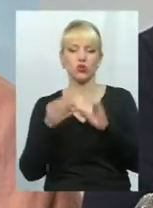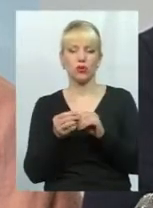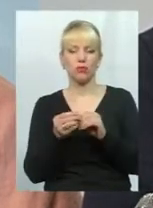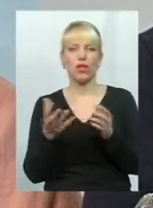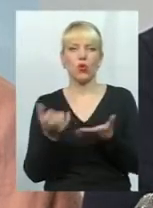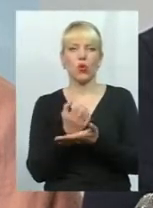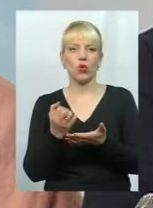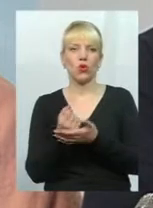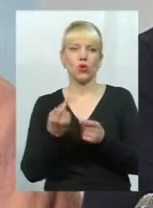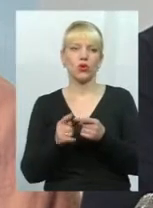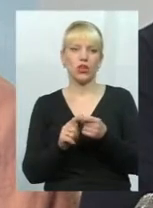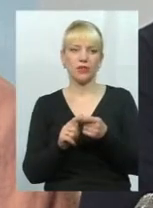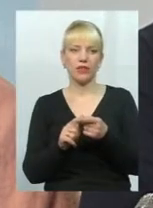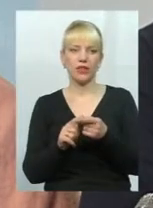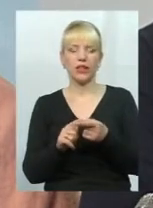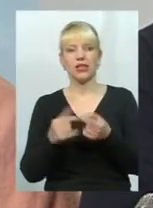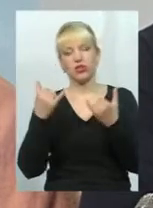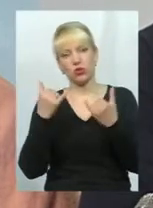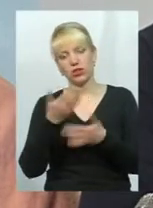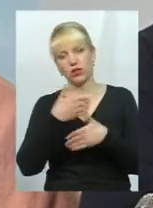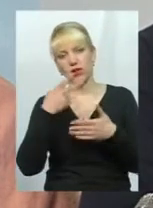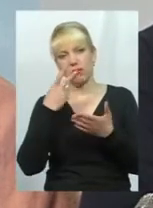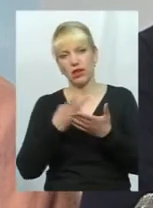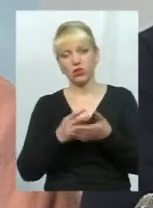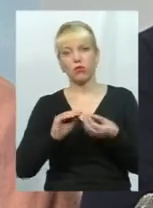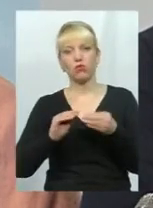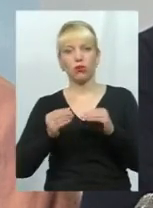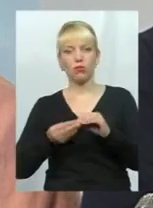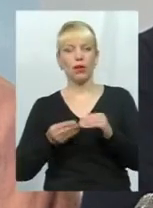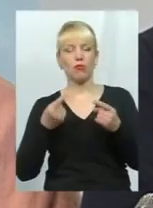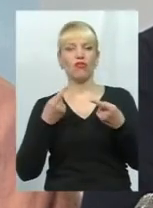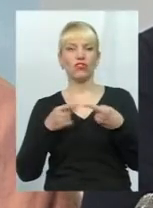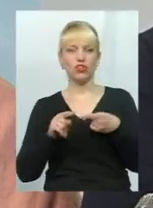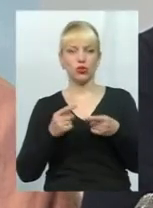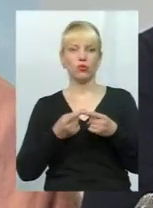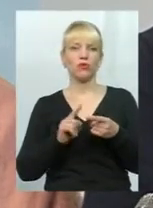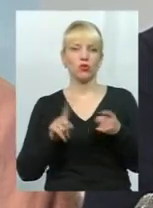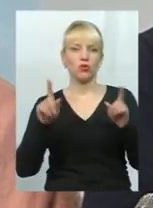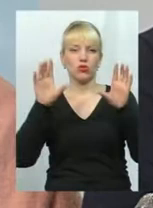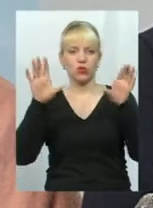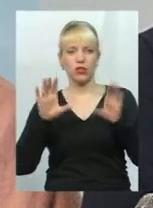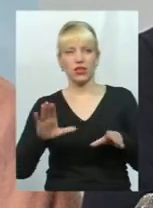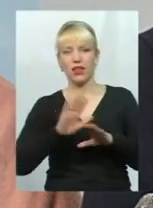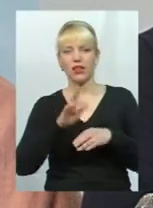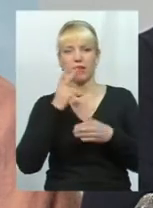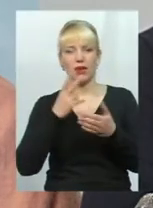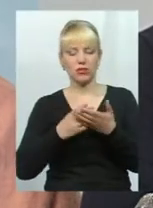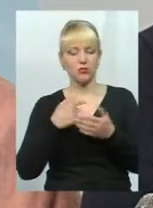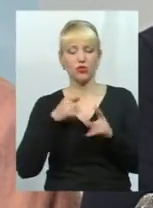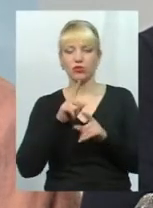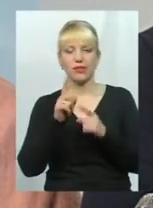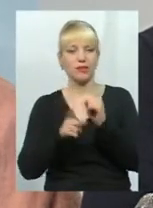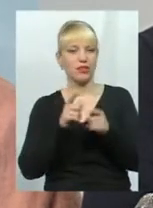сплочувати єдиний соціальний внесок. Сьогодні ми бачимо проблему в іншому, тому що законодавство, ми бачимо, змінити не можемо,